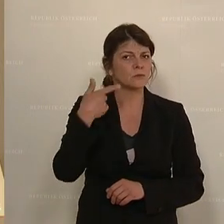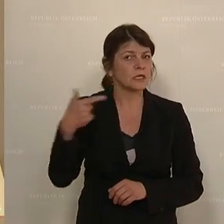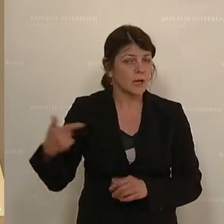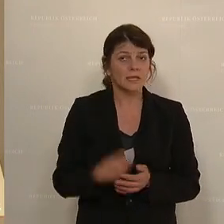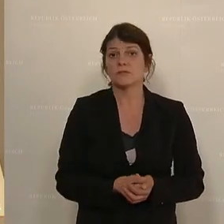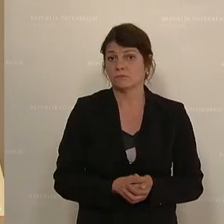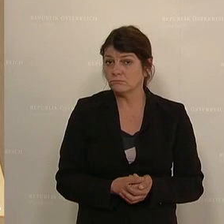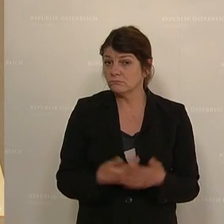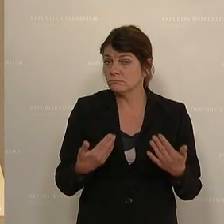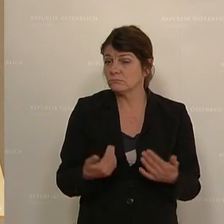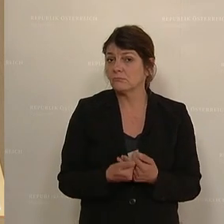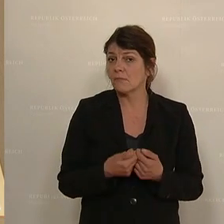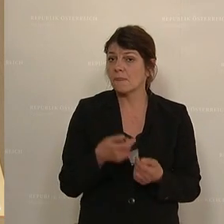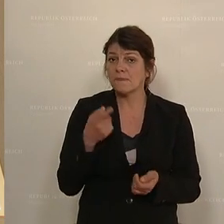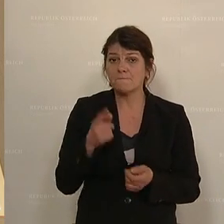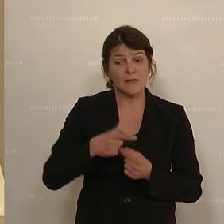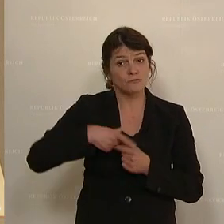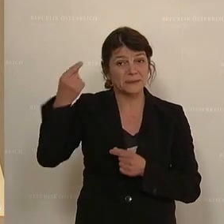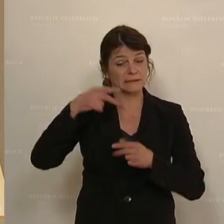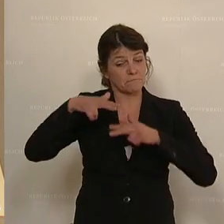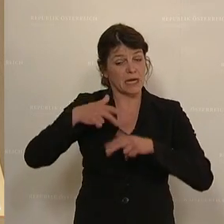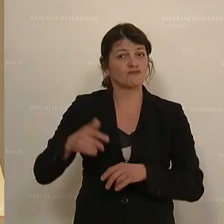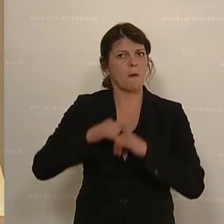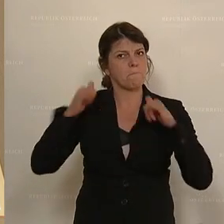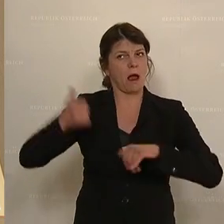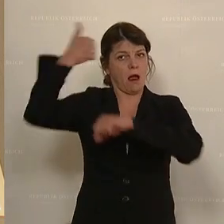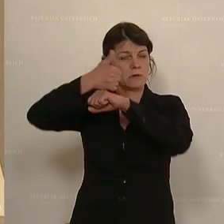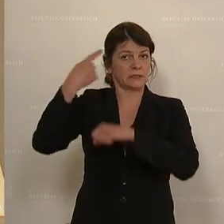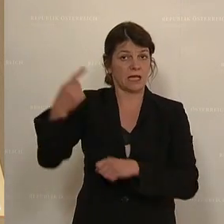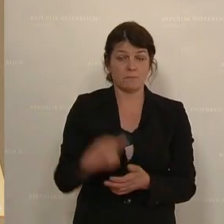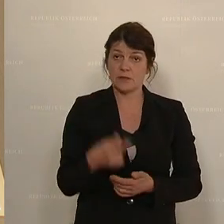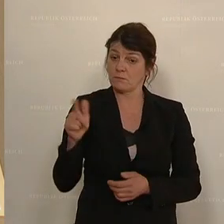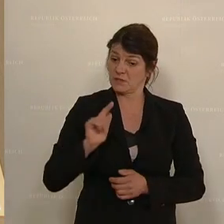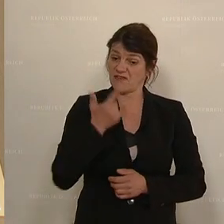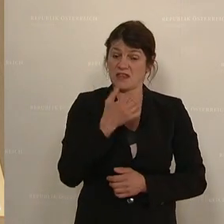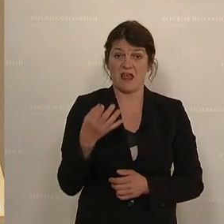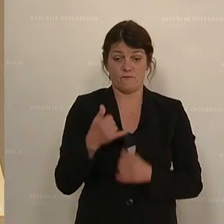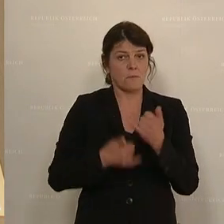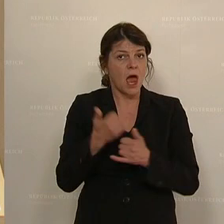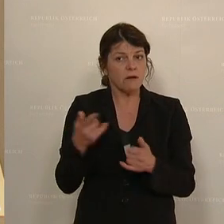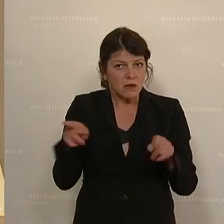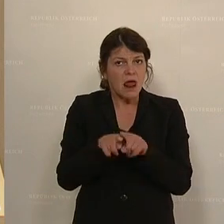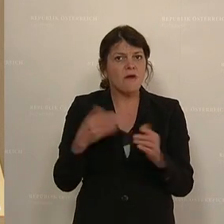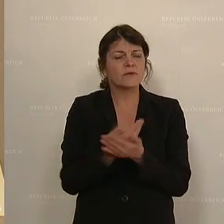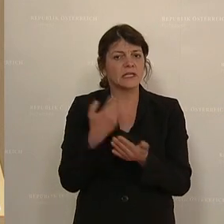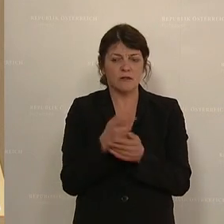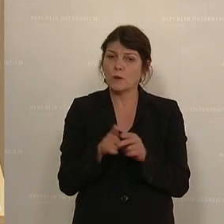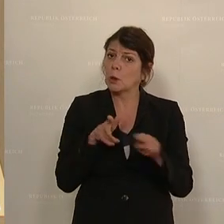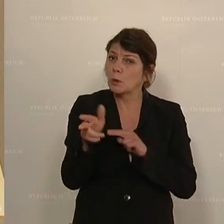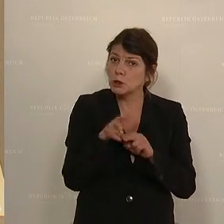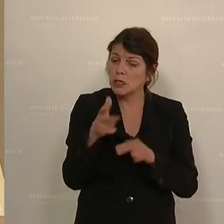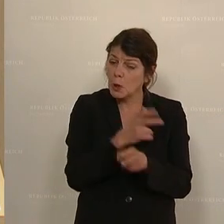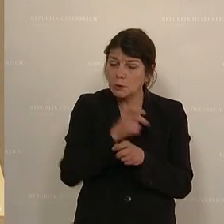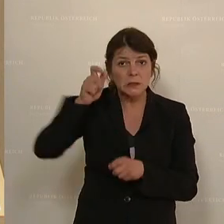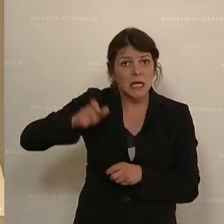der Topmanager einer Bank in Österreich am zweiten Tag des Jahres genauso viel verdient wie der durchschnittliche